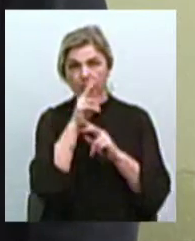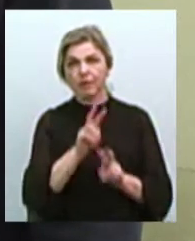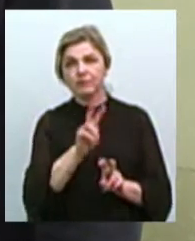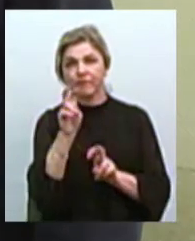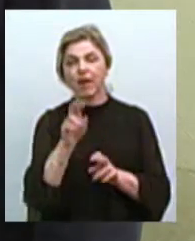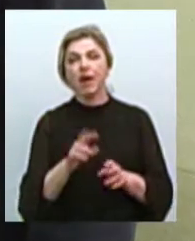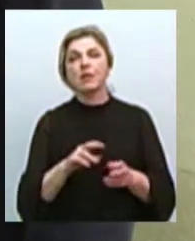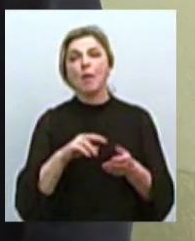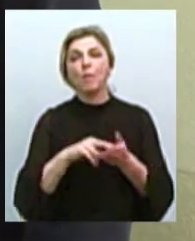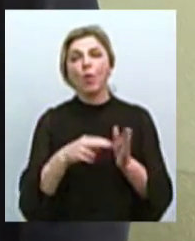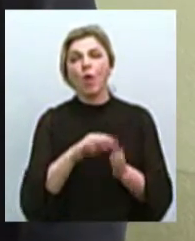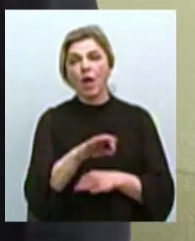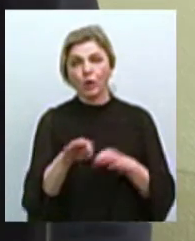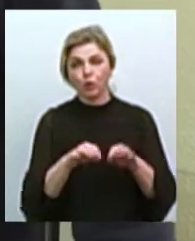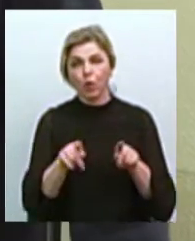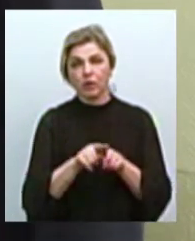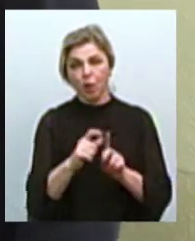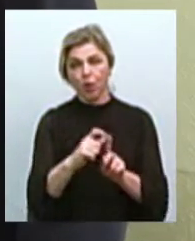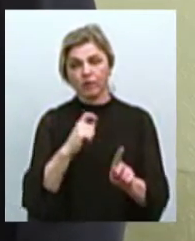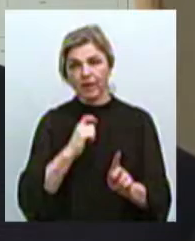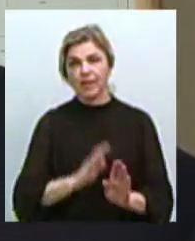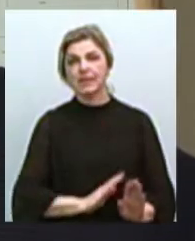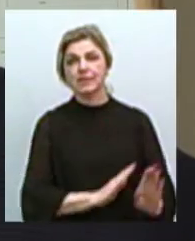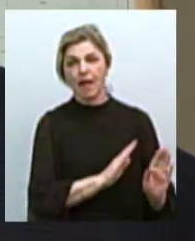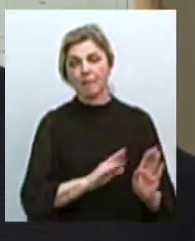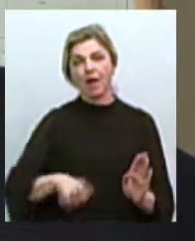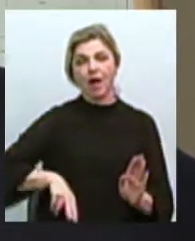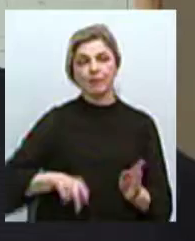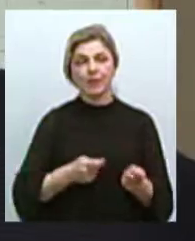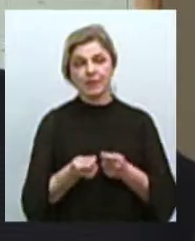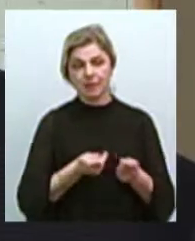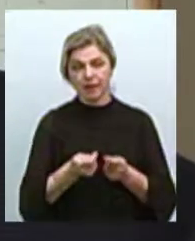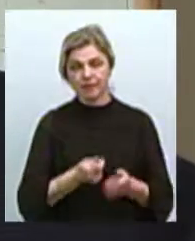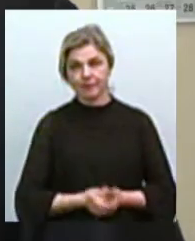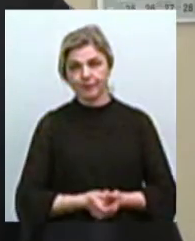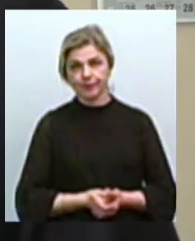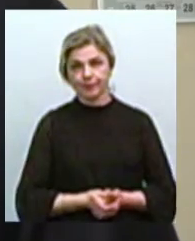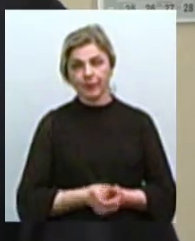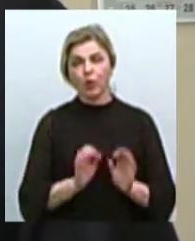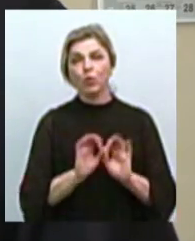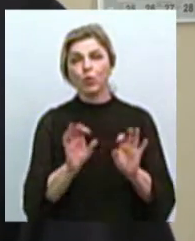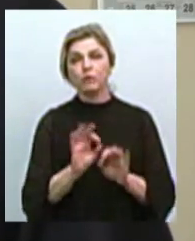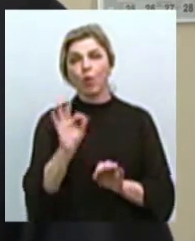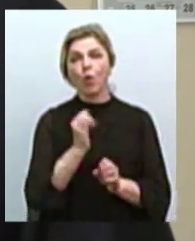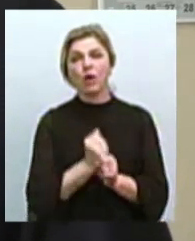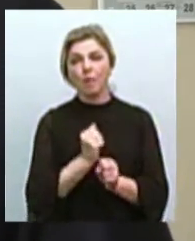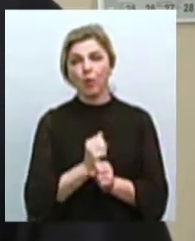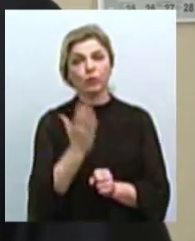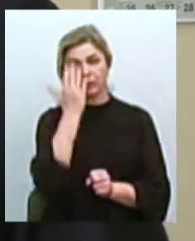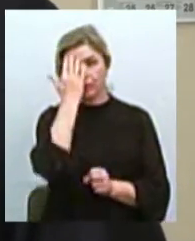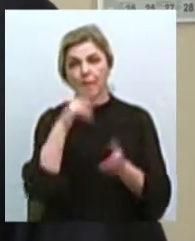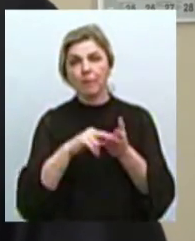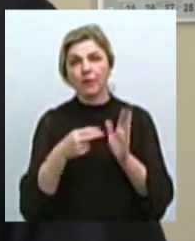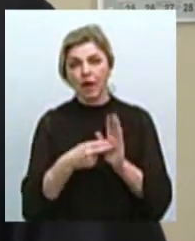проєкту. Таку відповідь нам надав заступник голови адміністрації корабельного району Олександр Гвозденко. Розповів про роботи, які планують виконати, та